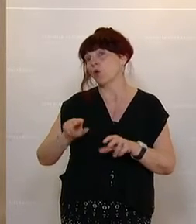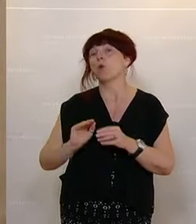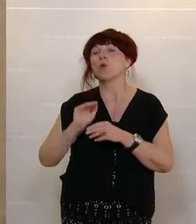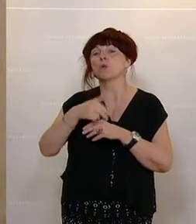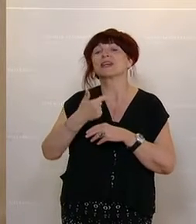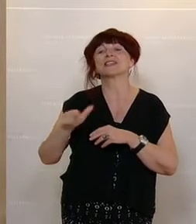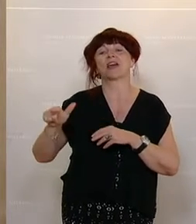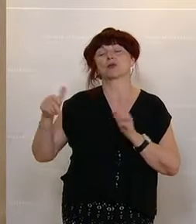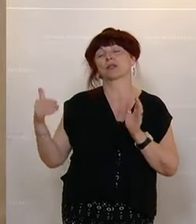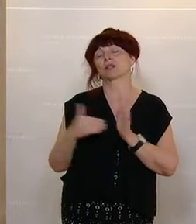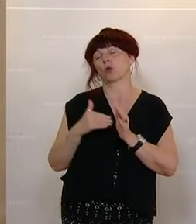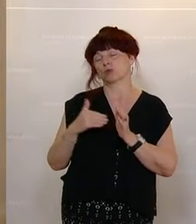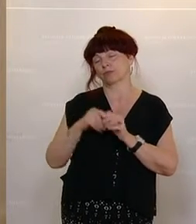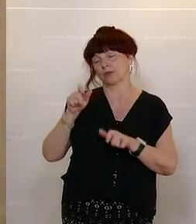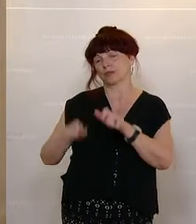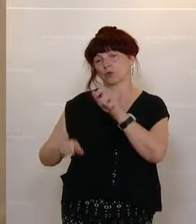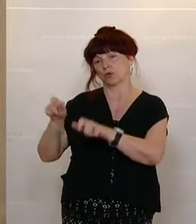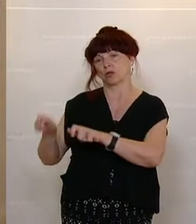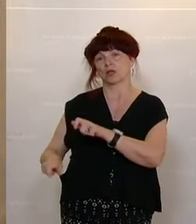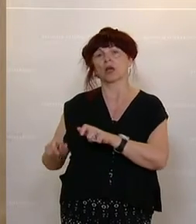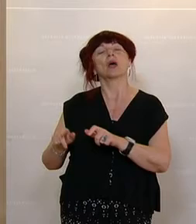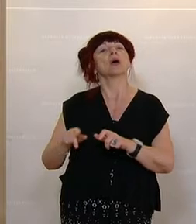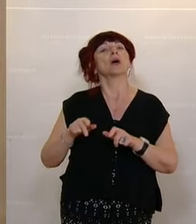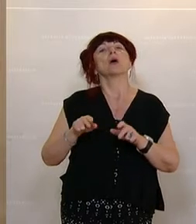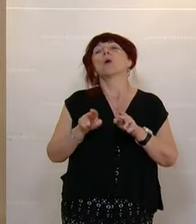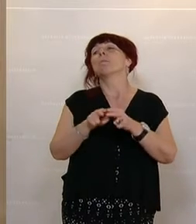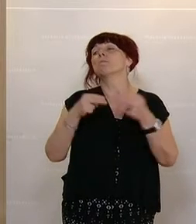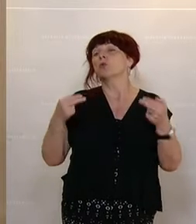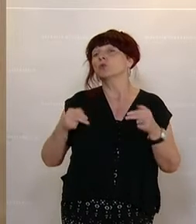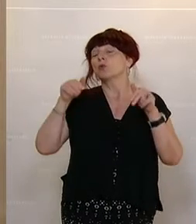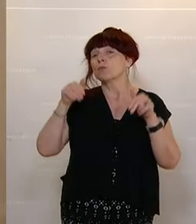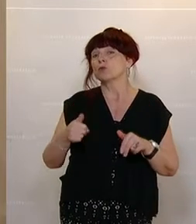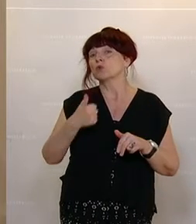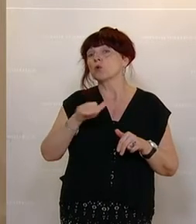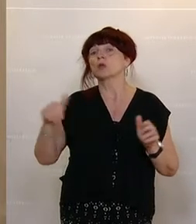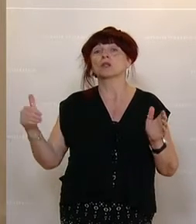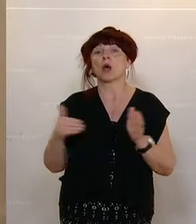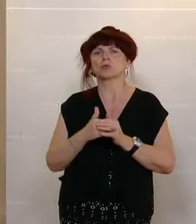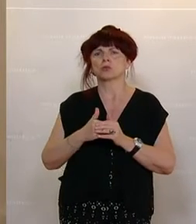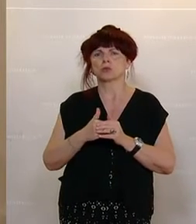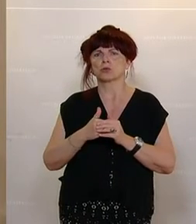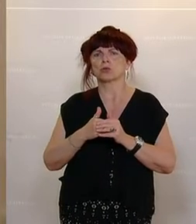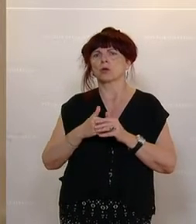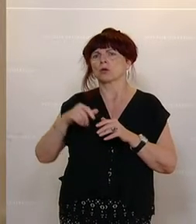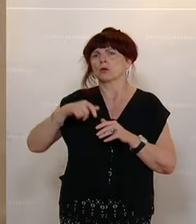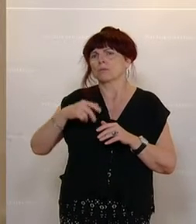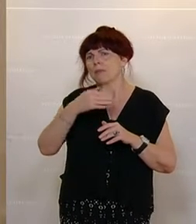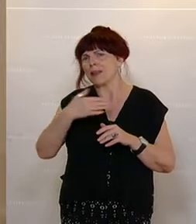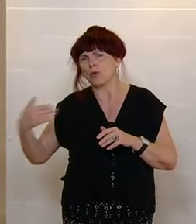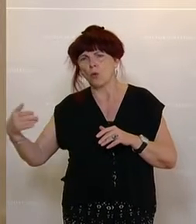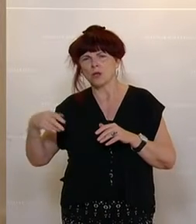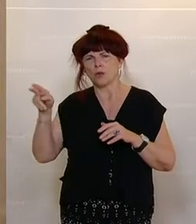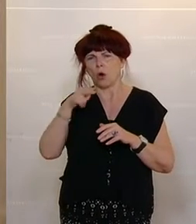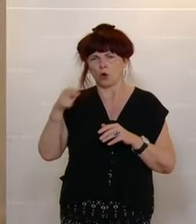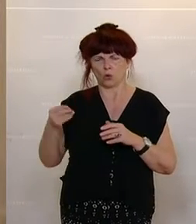Der Bund wird dafür bis zu über 500.000 Millionen Euro zur Verfügung stellen. Und dieses Gesetz regelt